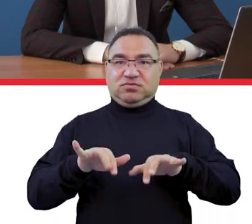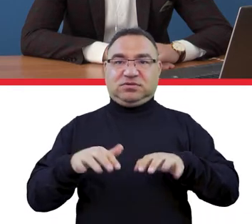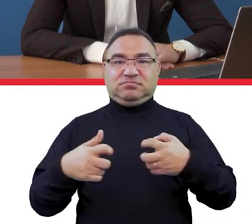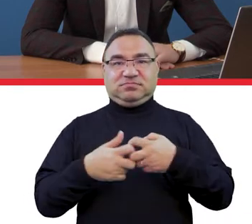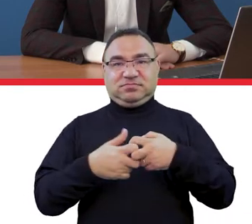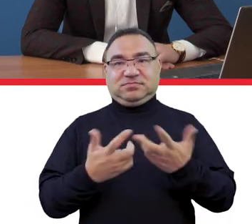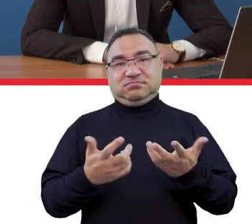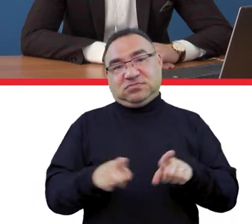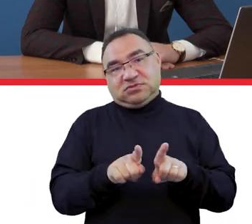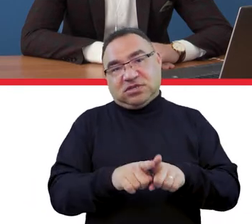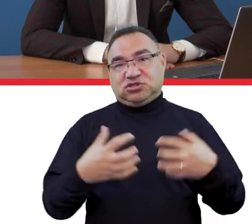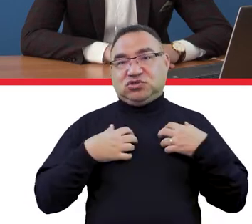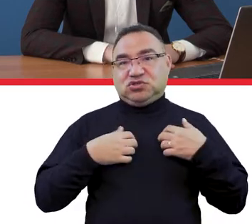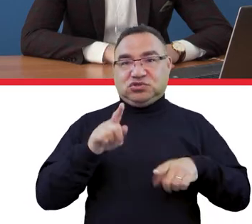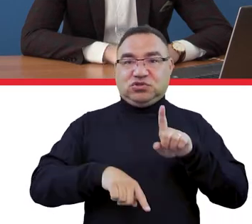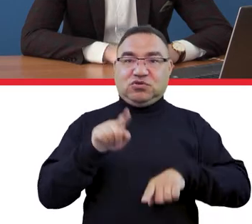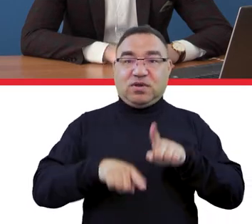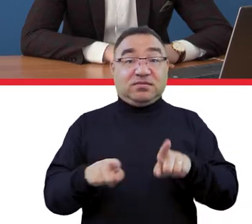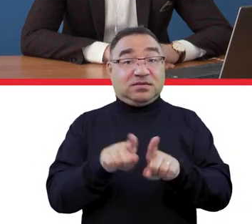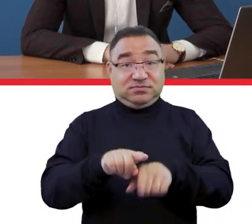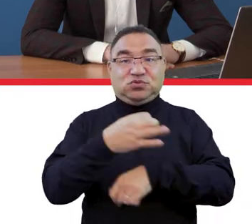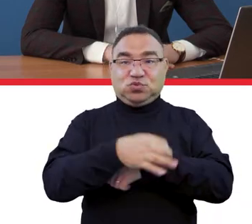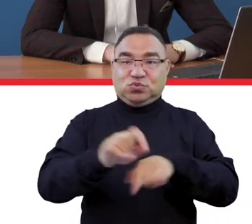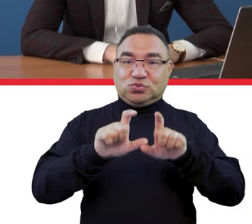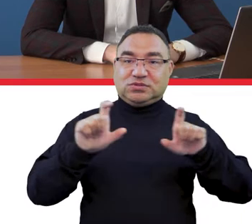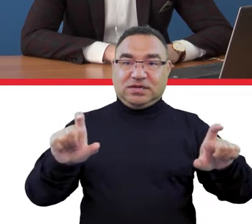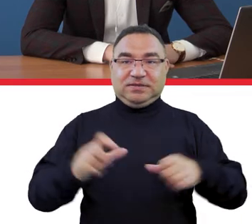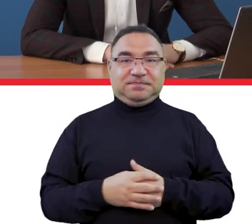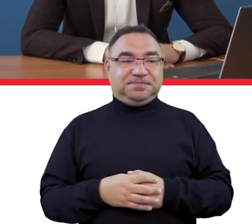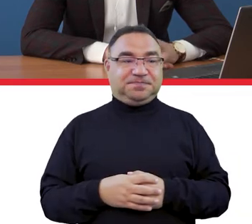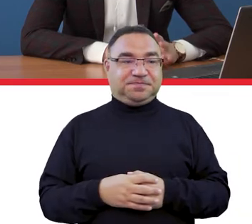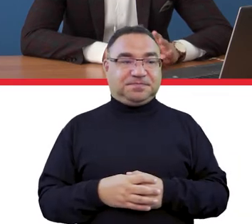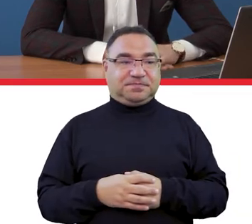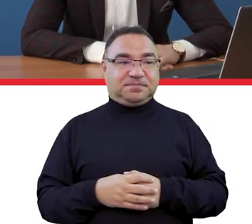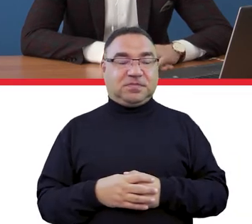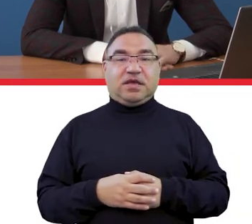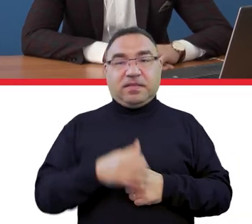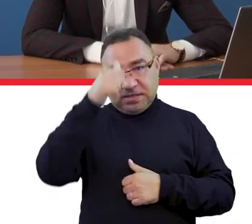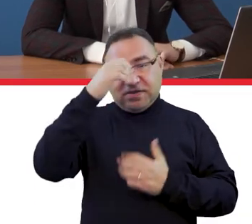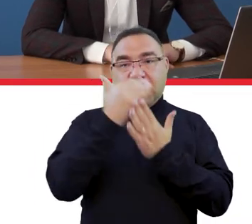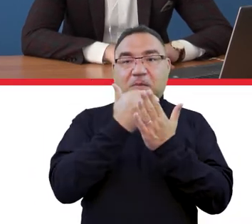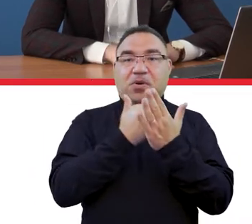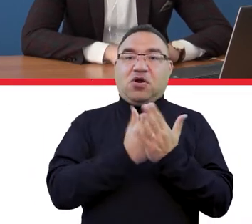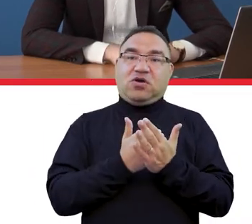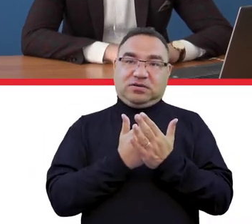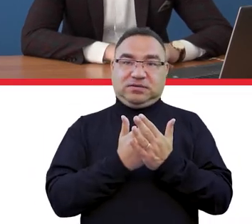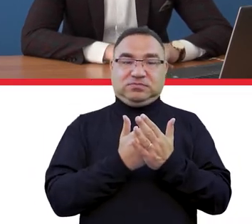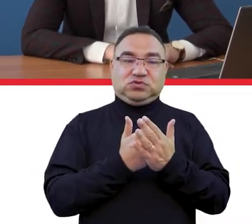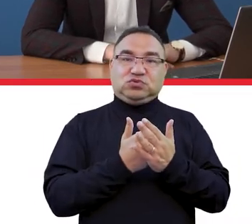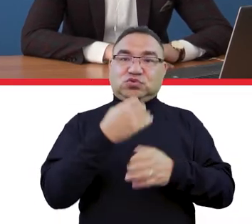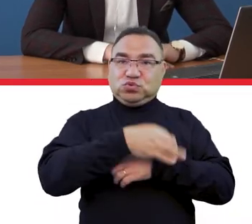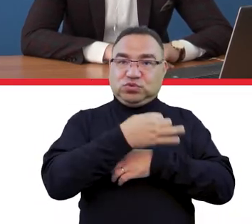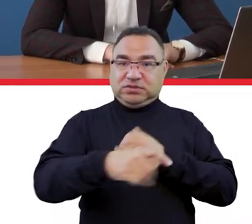w normalnym życiu i funkcjonowaniu szkół wyższych. To ja tylko dopowiem, że to program Studenckie Koła tworzą